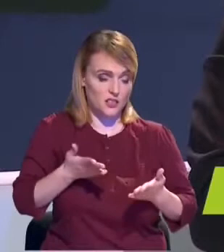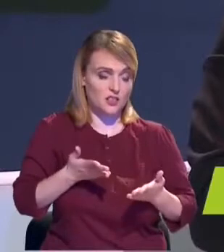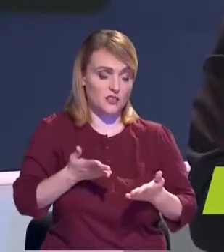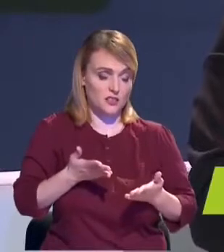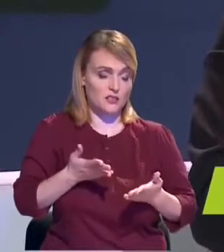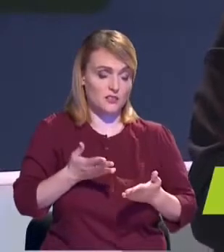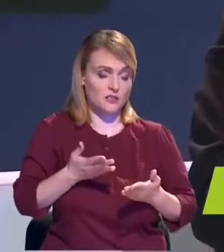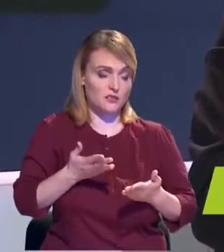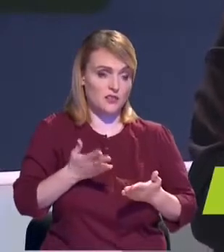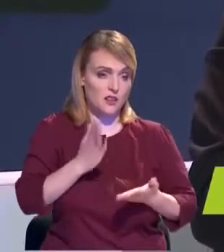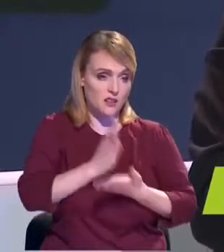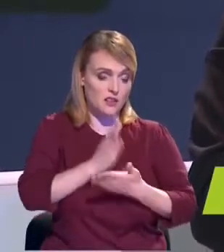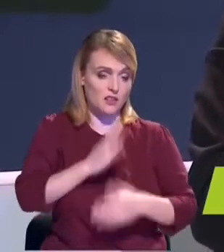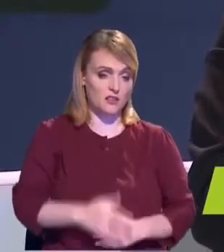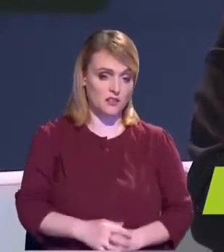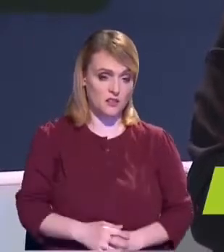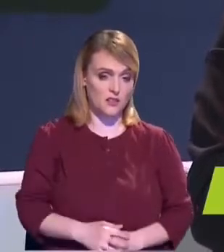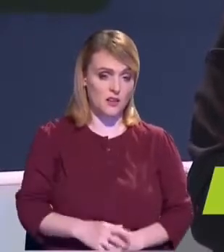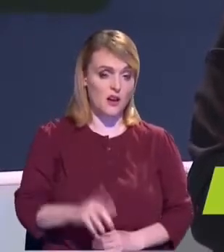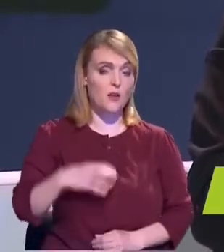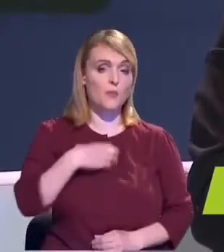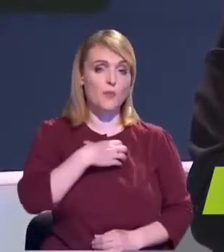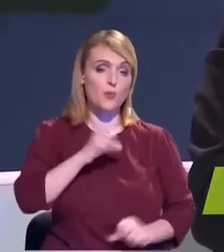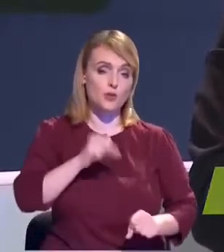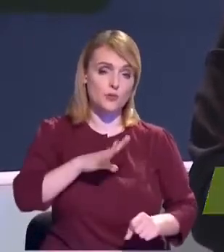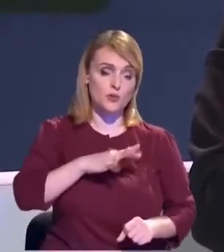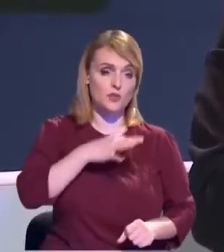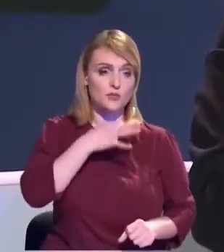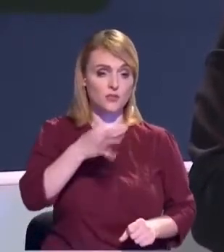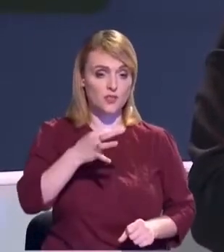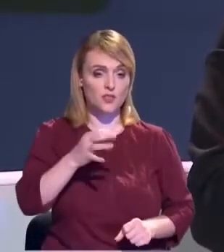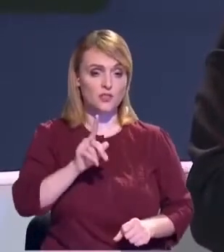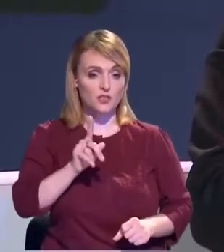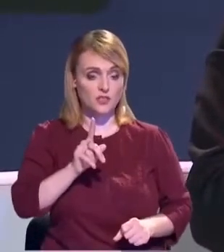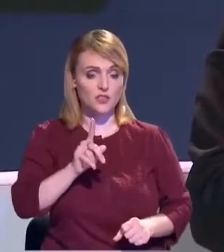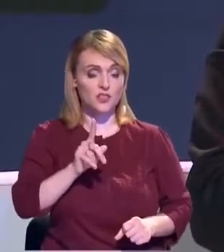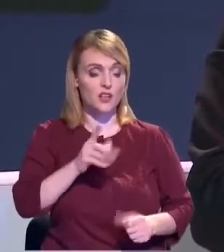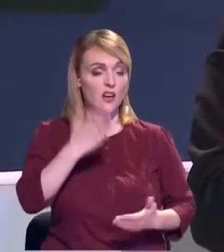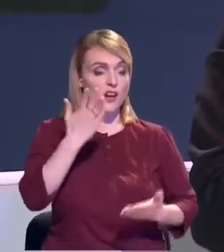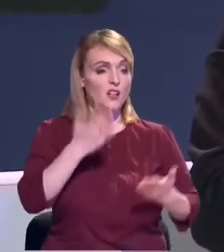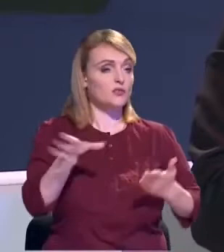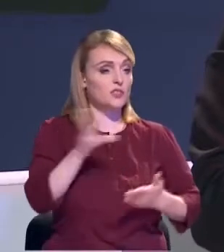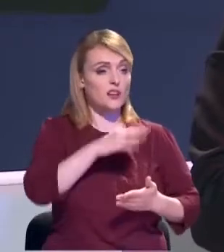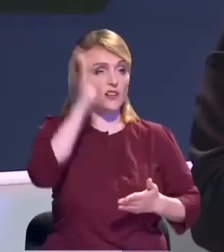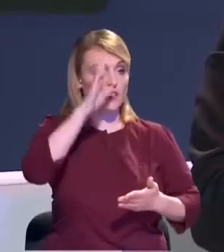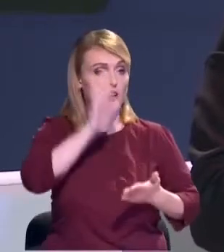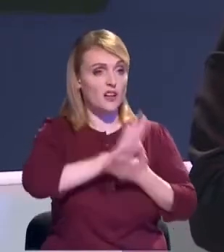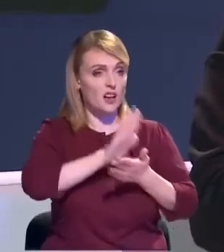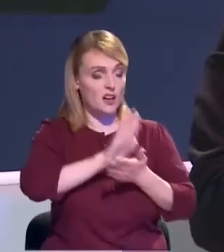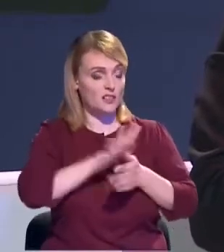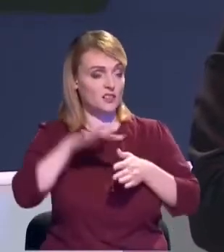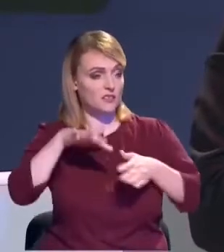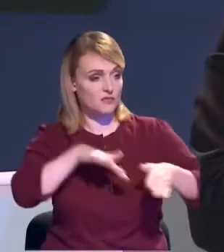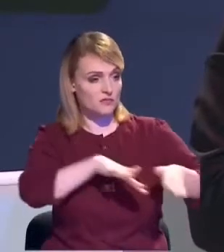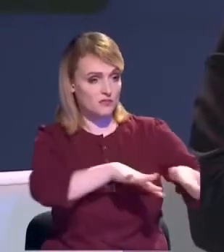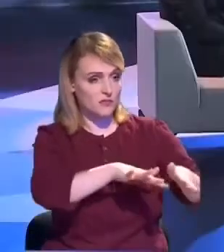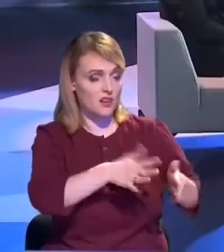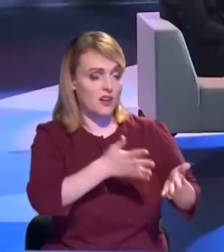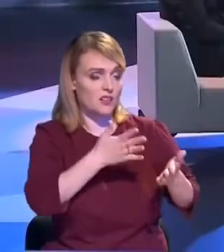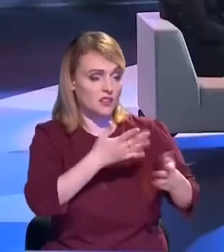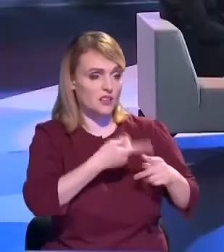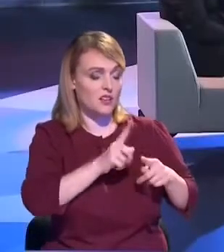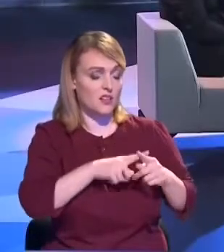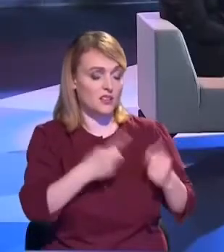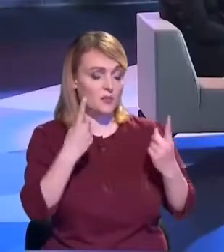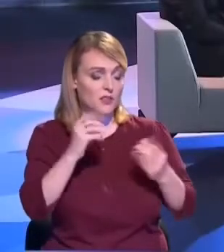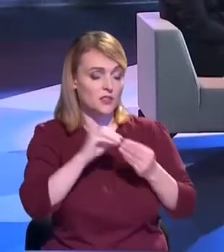că este probabil cel mai important sau cel mai mare factor poluator pentru solurile noastre, pentru apele subterrane, care